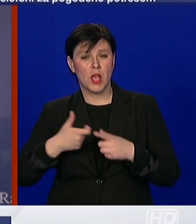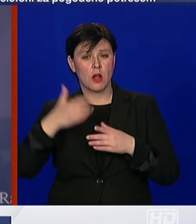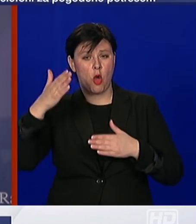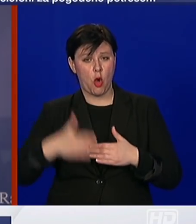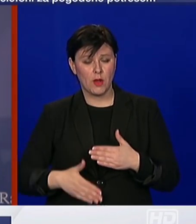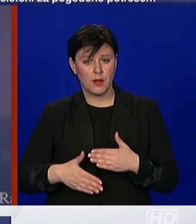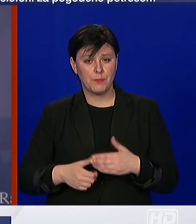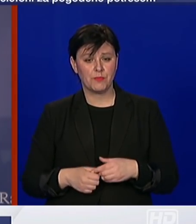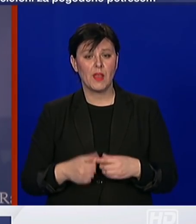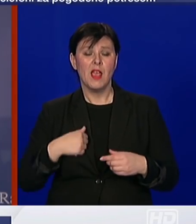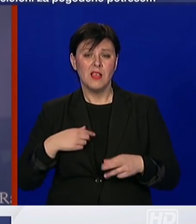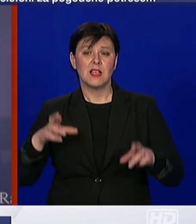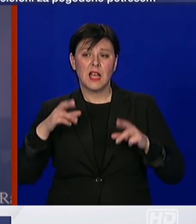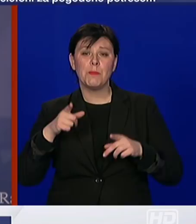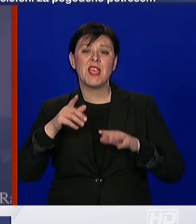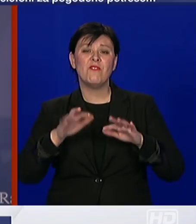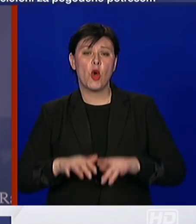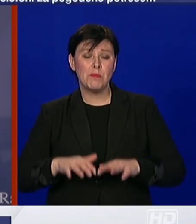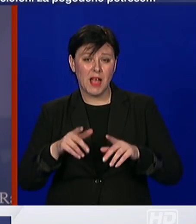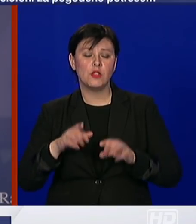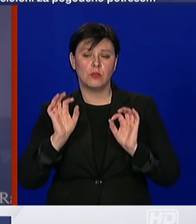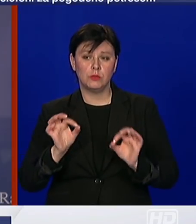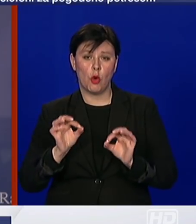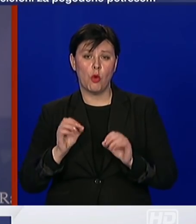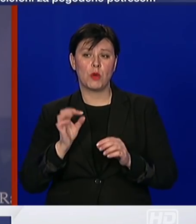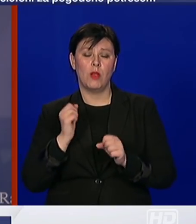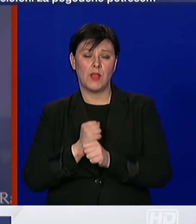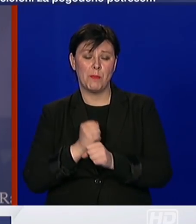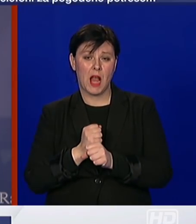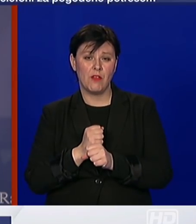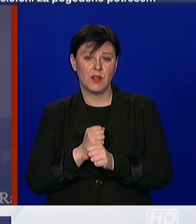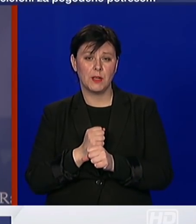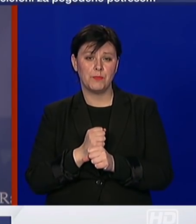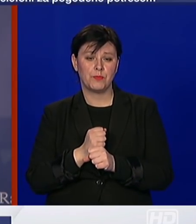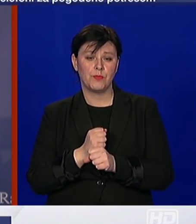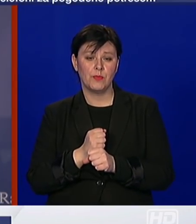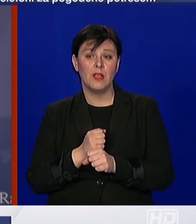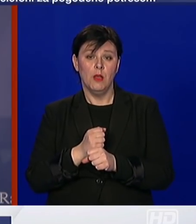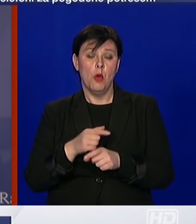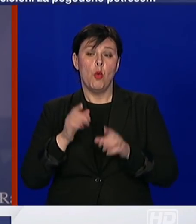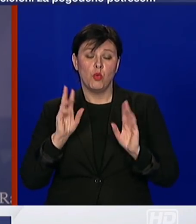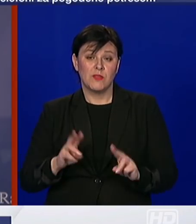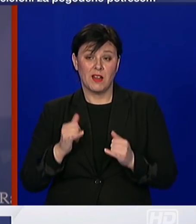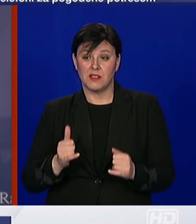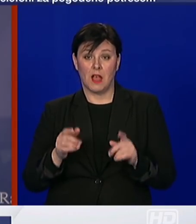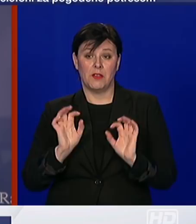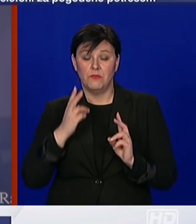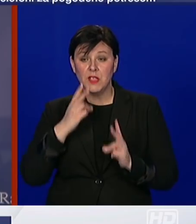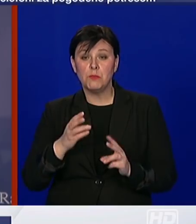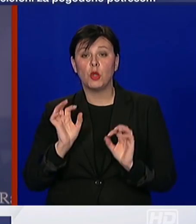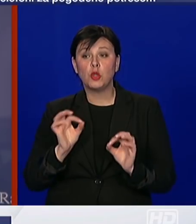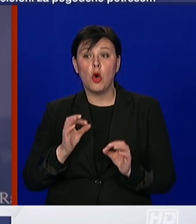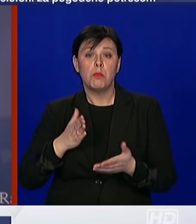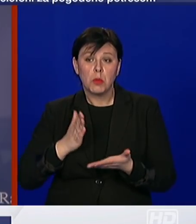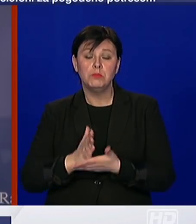da će informatički to sjesti sve na svoje mjesto. Zapravo sve to ide, ali ogroman je